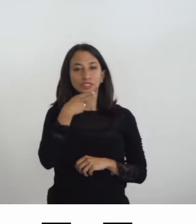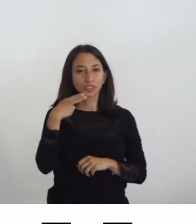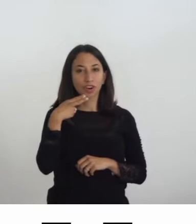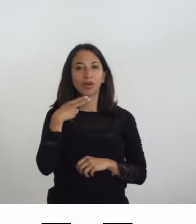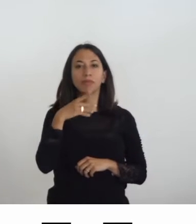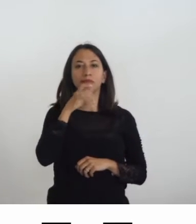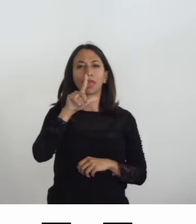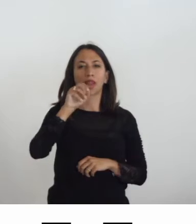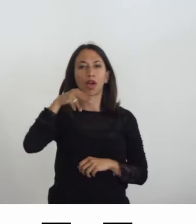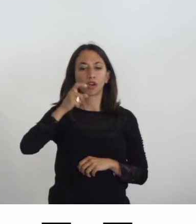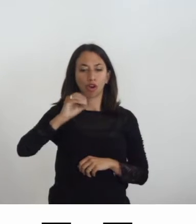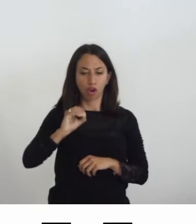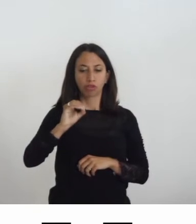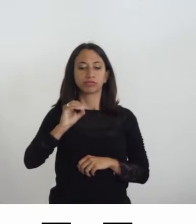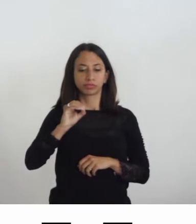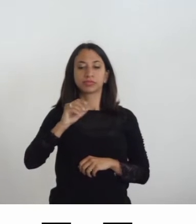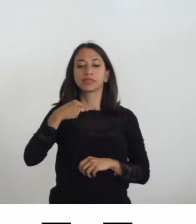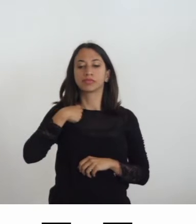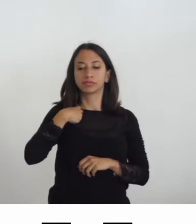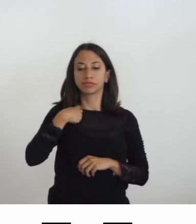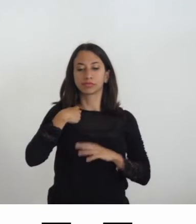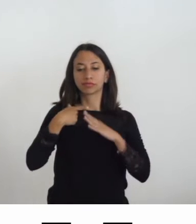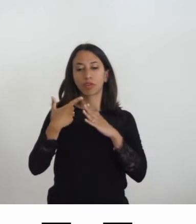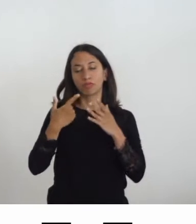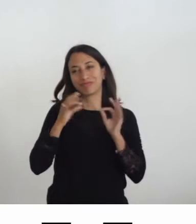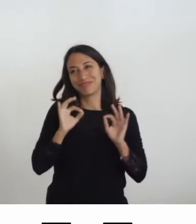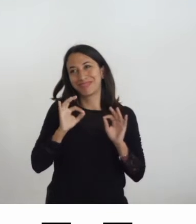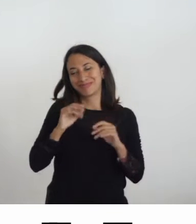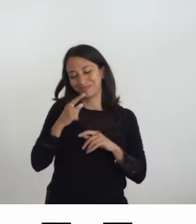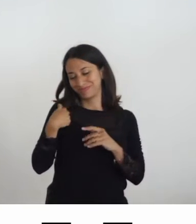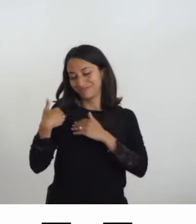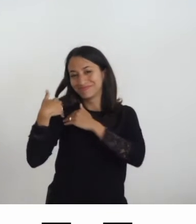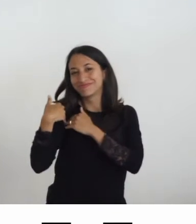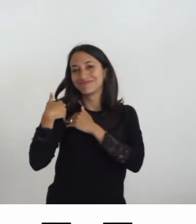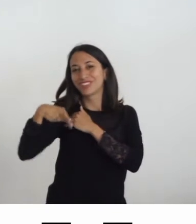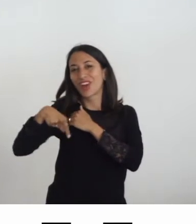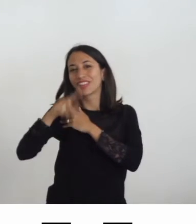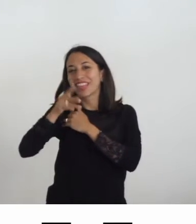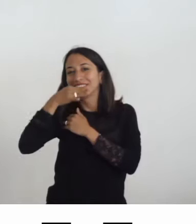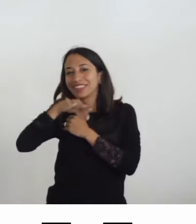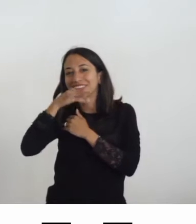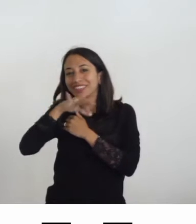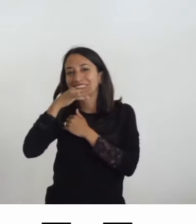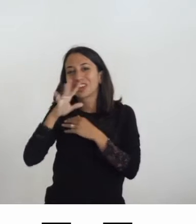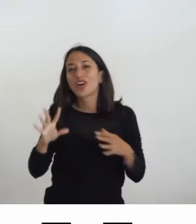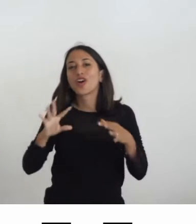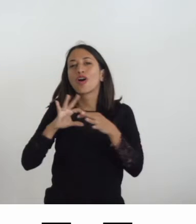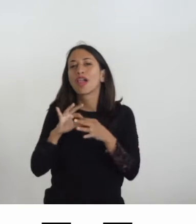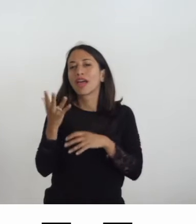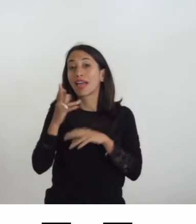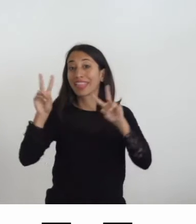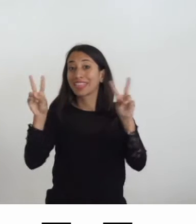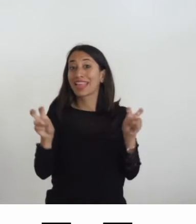Longo e oggi ho l'onore di presentarvi la sessione dedicata a un tema che